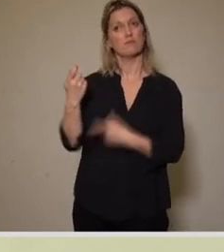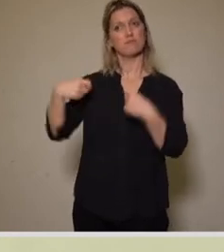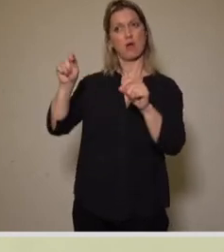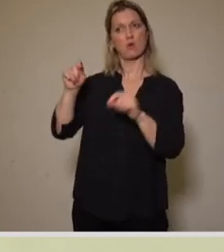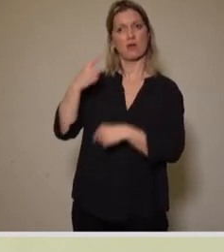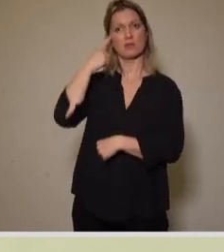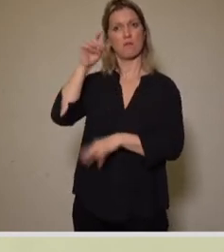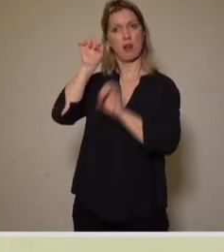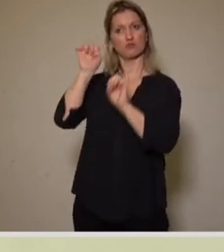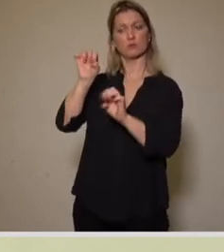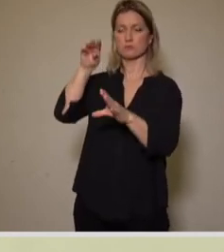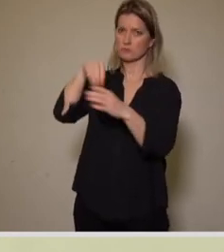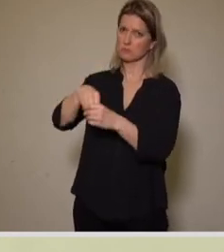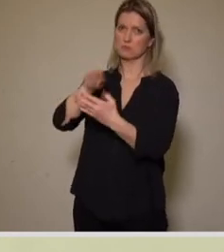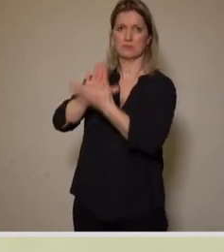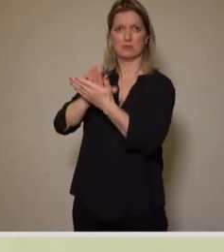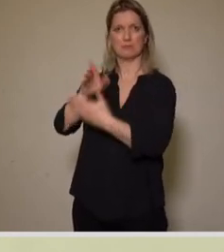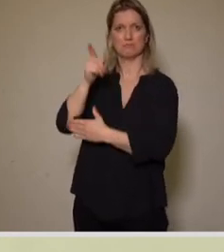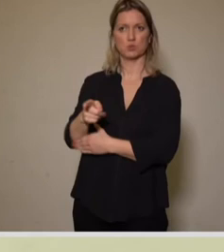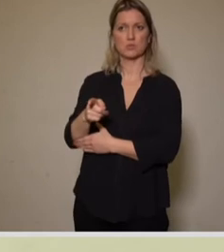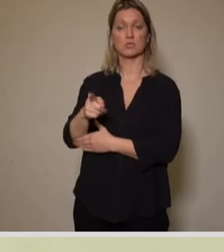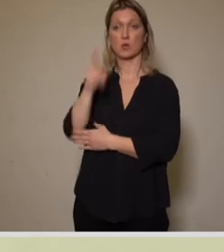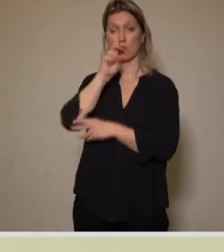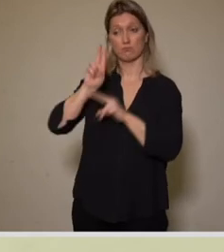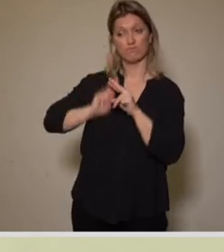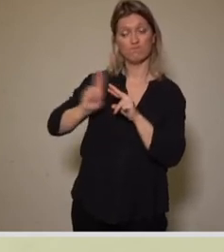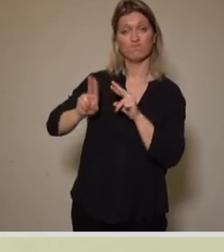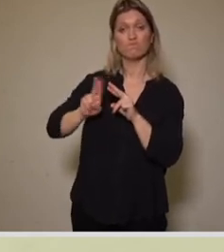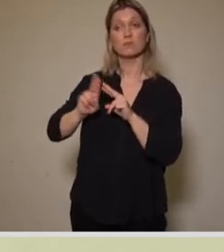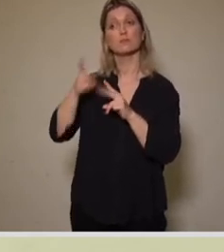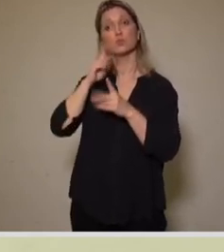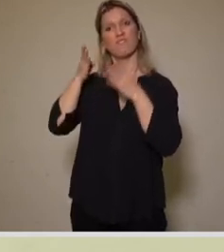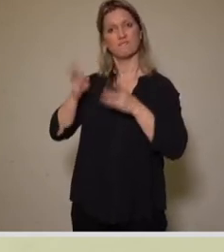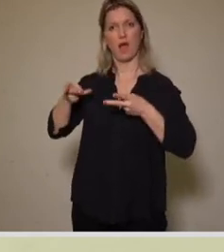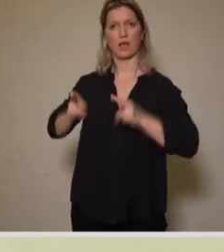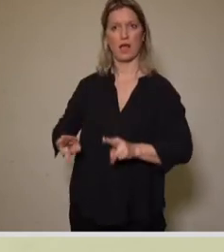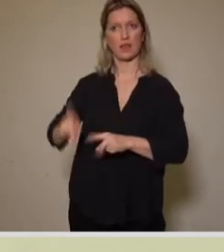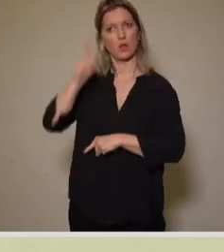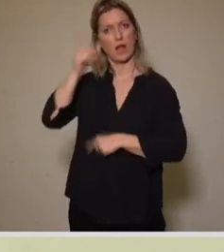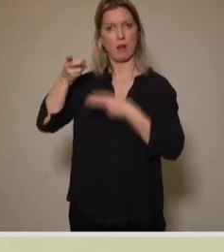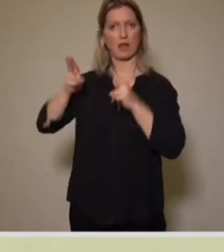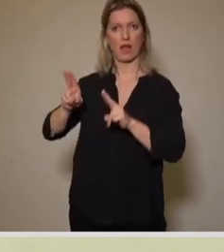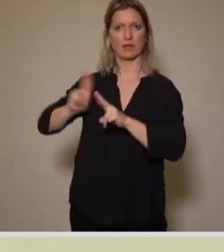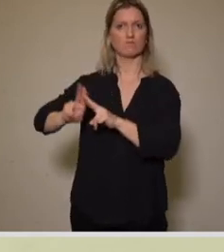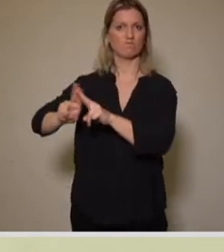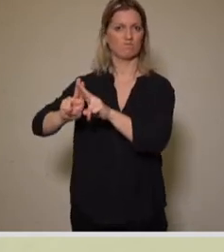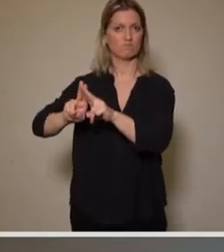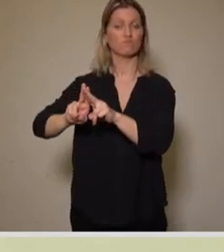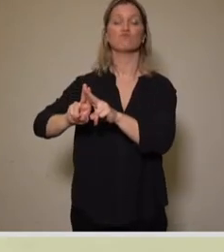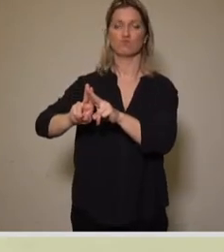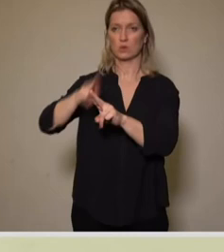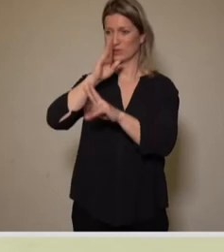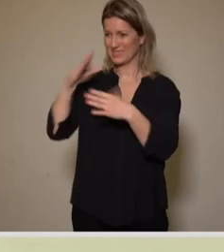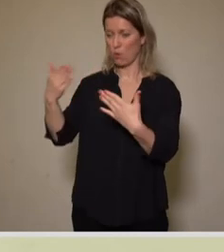erhalten und fachgerecht und denkmalgerecht saniert wird. Natürlich sind wir dann als Kommune auch